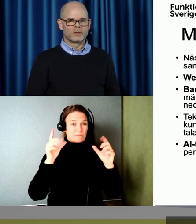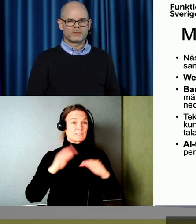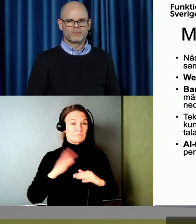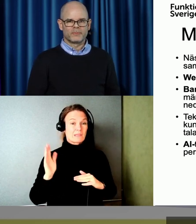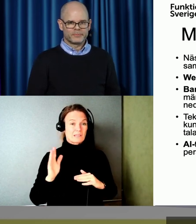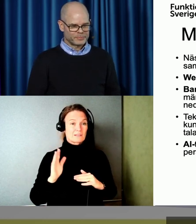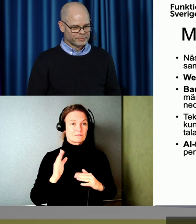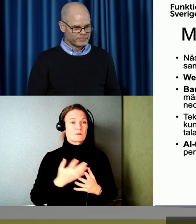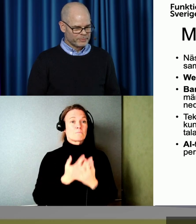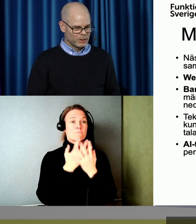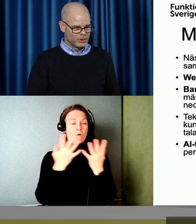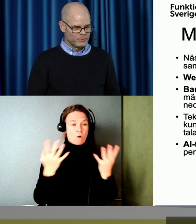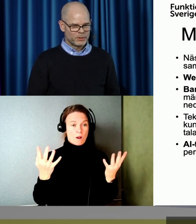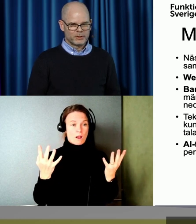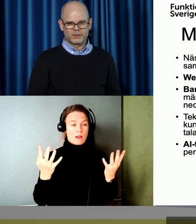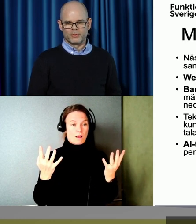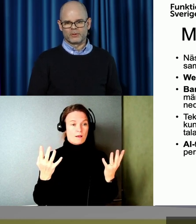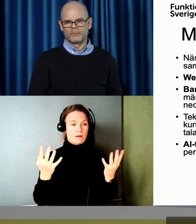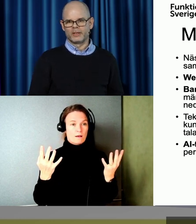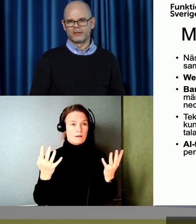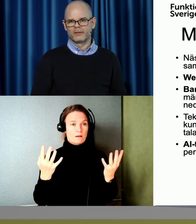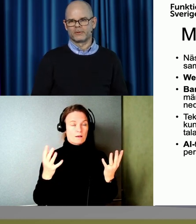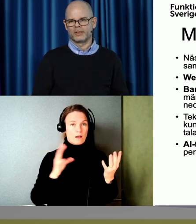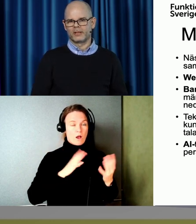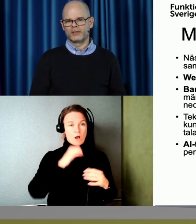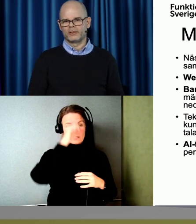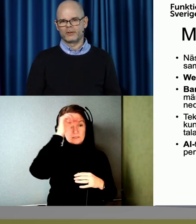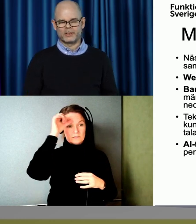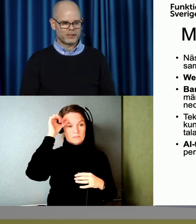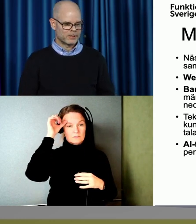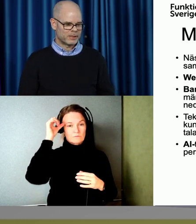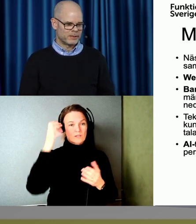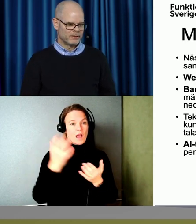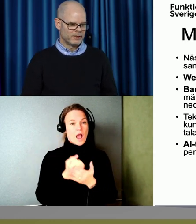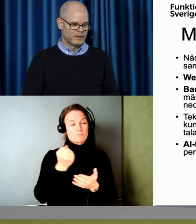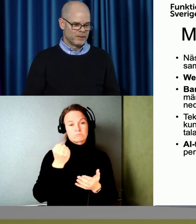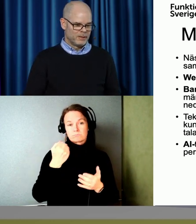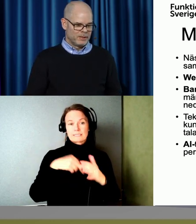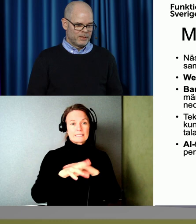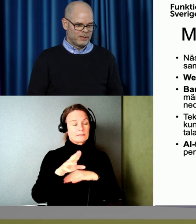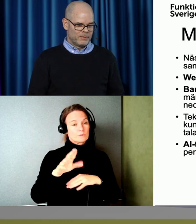Att det är faktiskt många som... Överhuvudtaget har svårt att komma in och ta del av digitala tjänster.